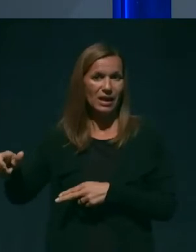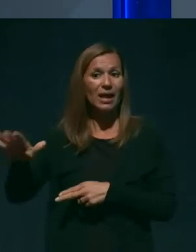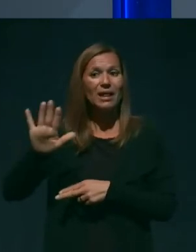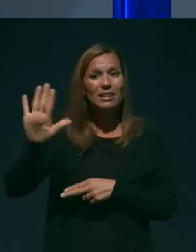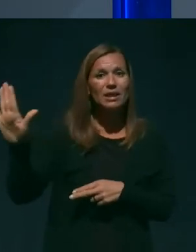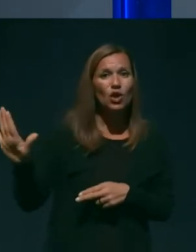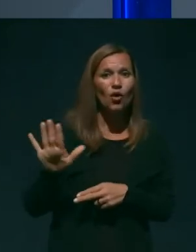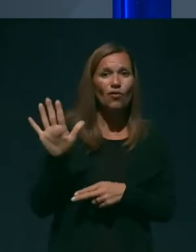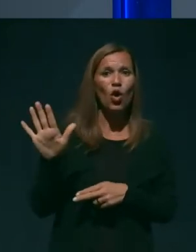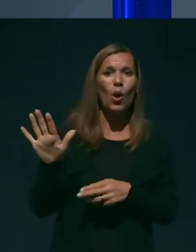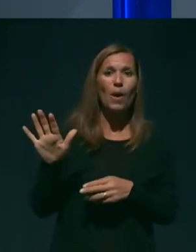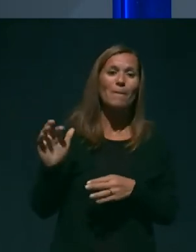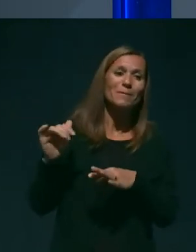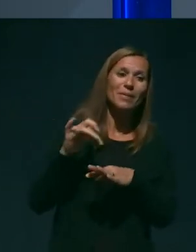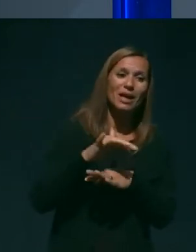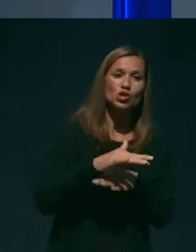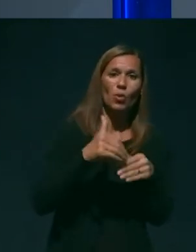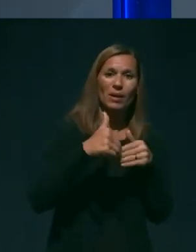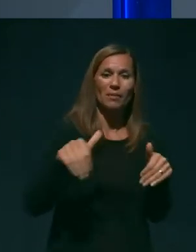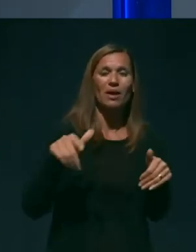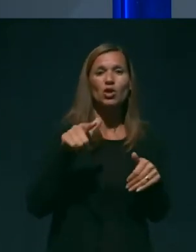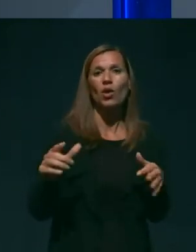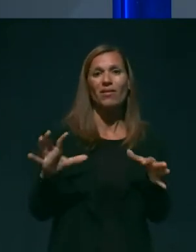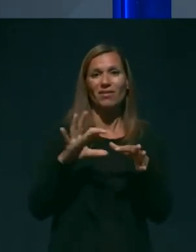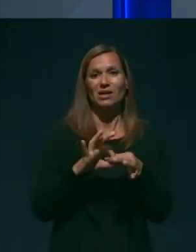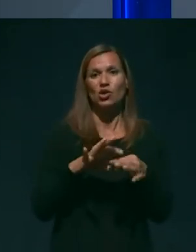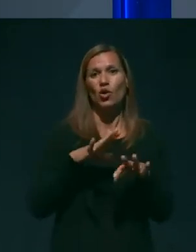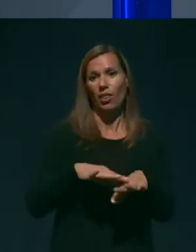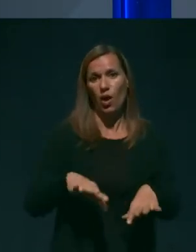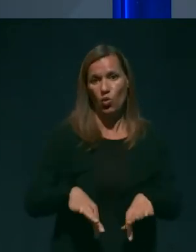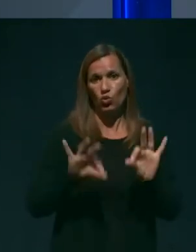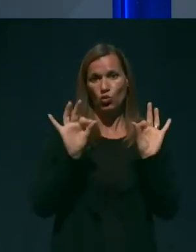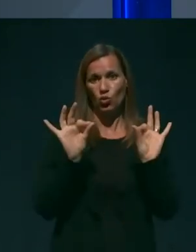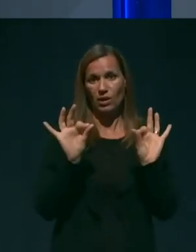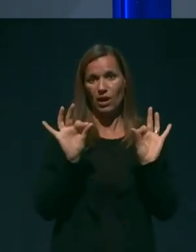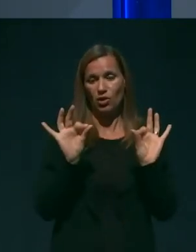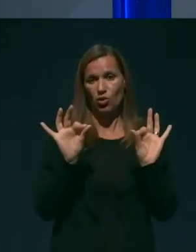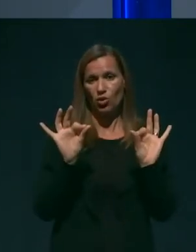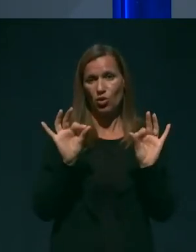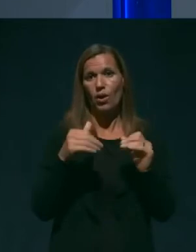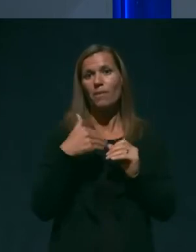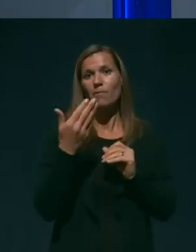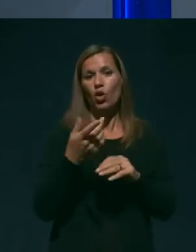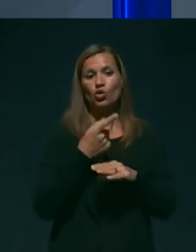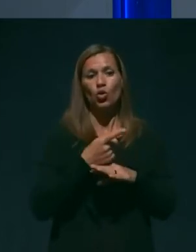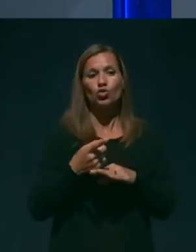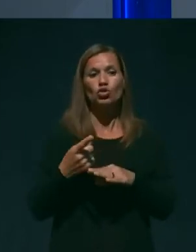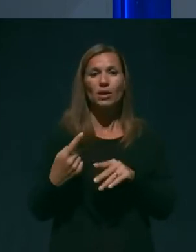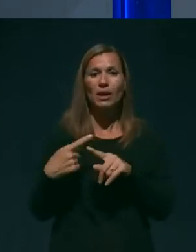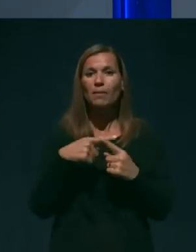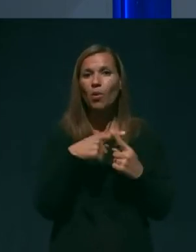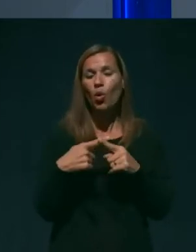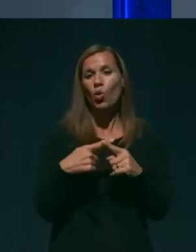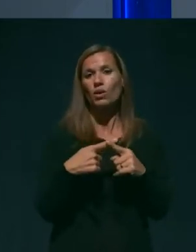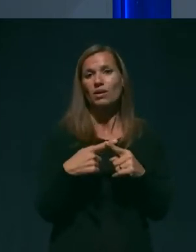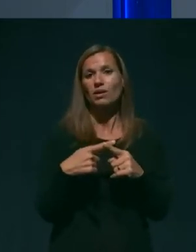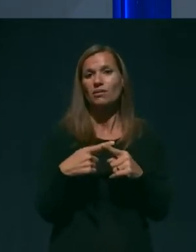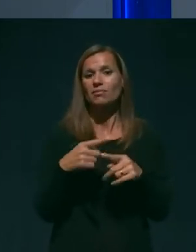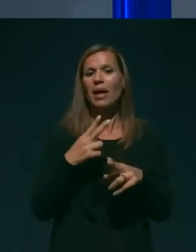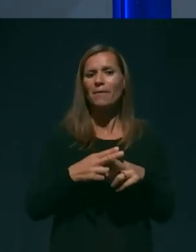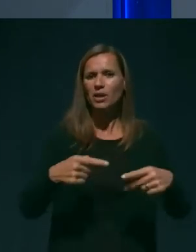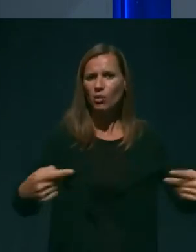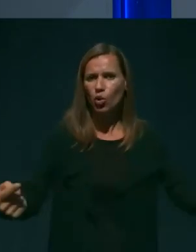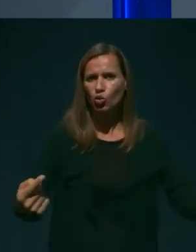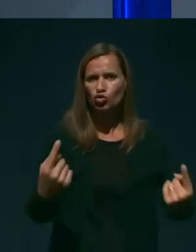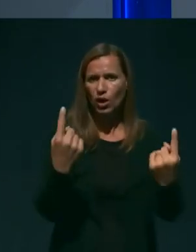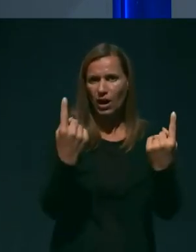prestopanje je vezano na ugotovljeno po določenih pogojih epidemiološke stroke, stanje